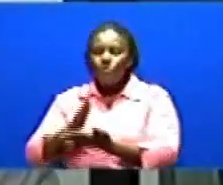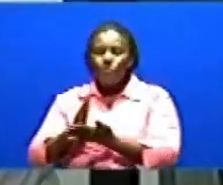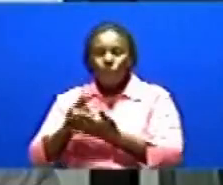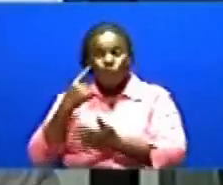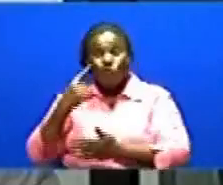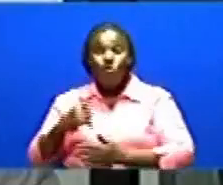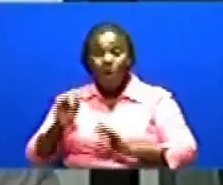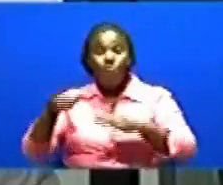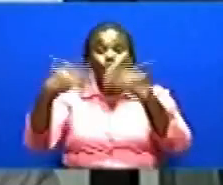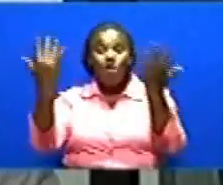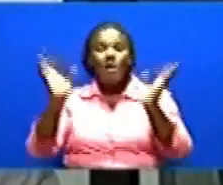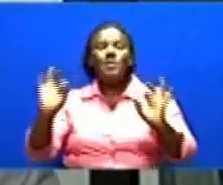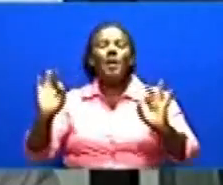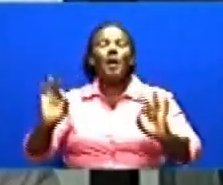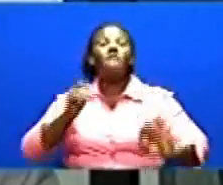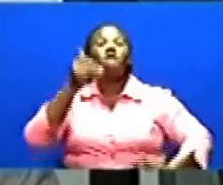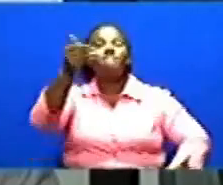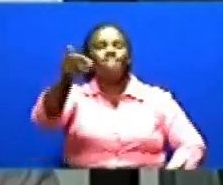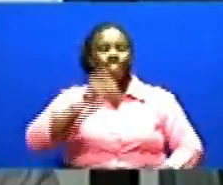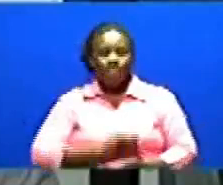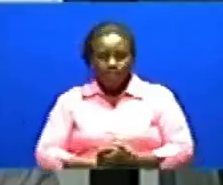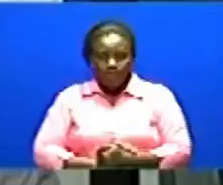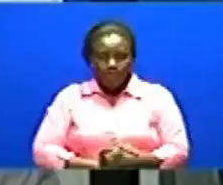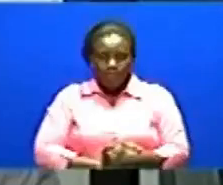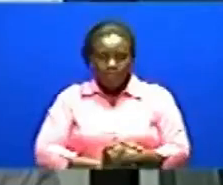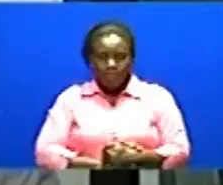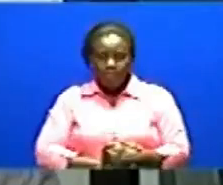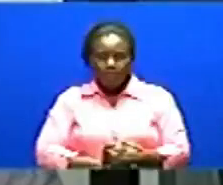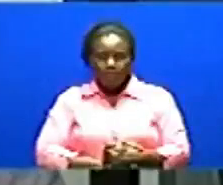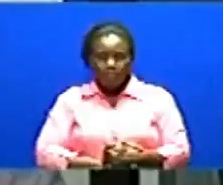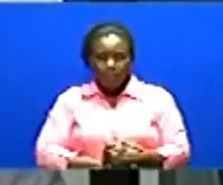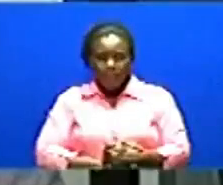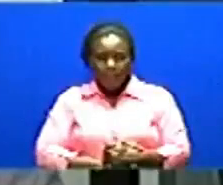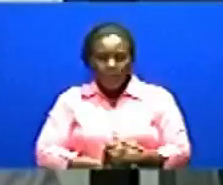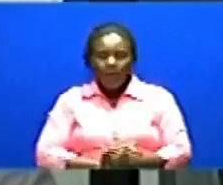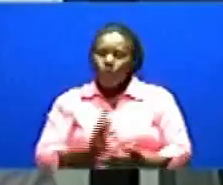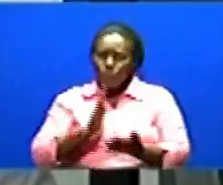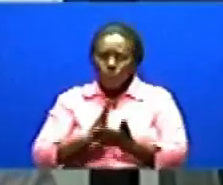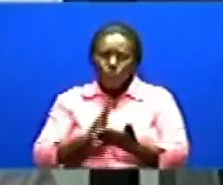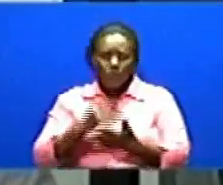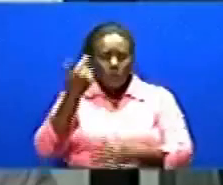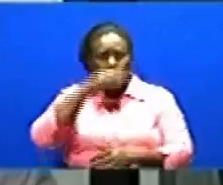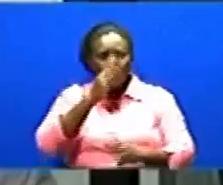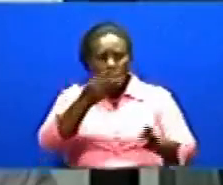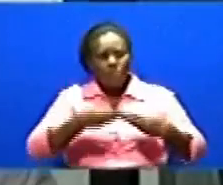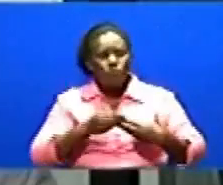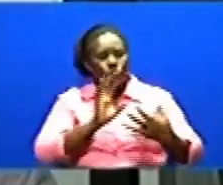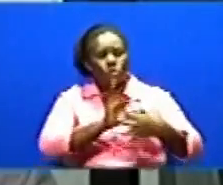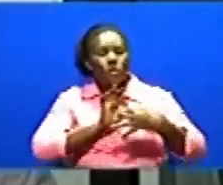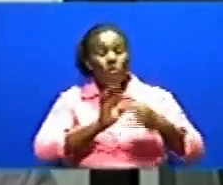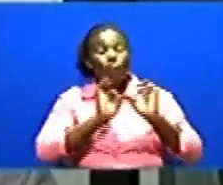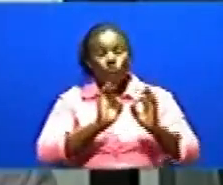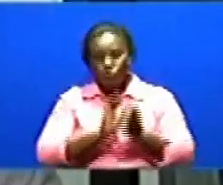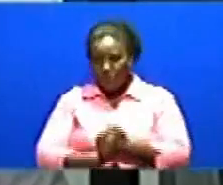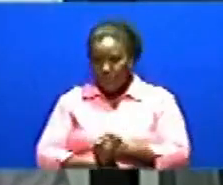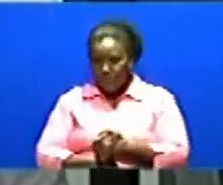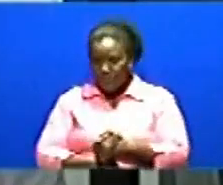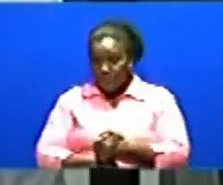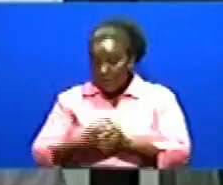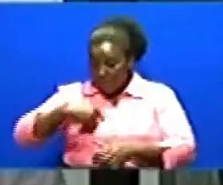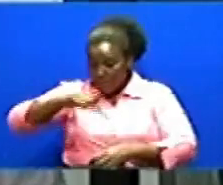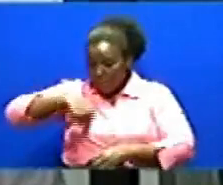future Enatufanya tunaona mwanga mzuri mbele Kwa namu na serekali Tuna wushirikia na nae Na nafikiri ni niwai kusema